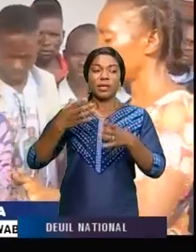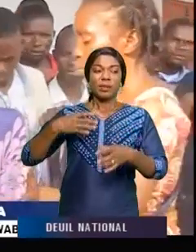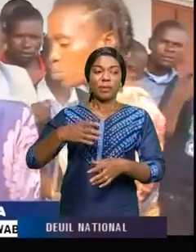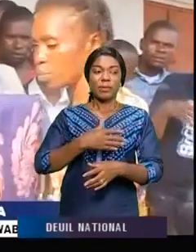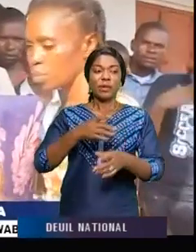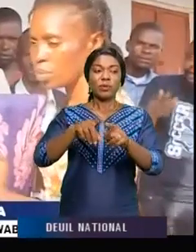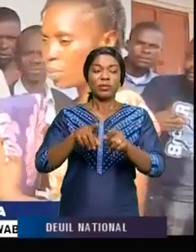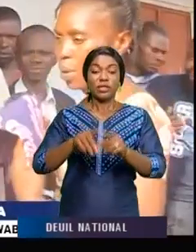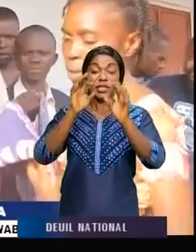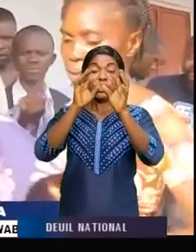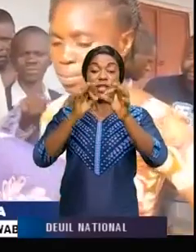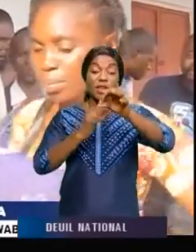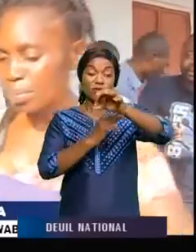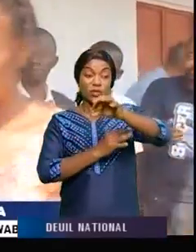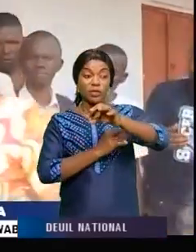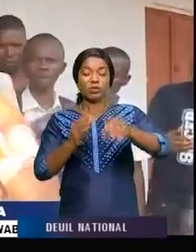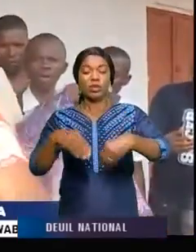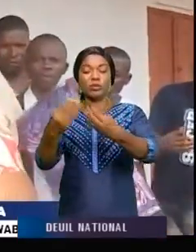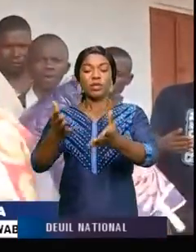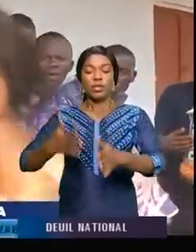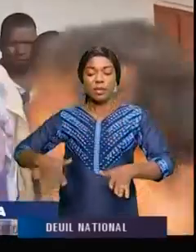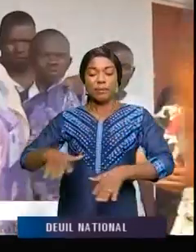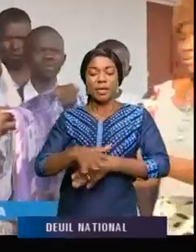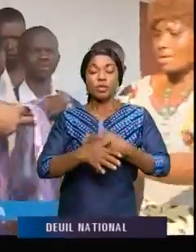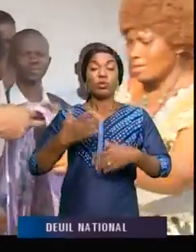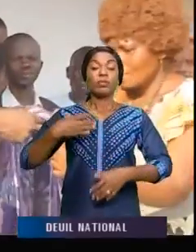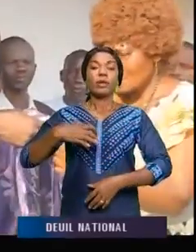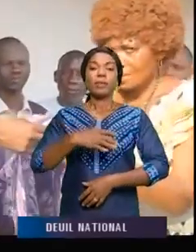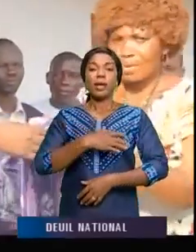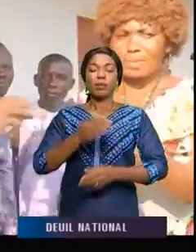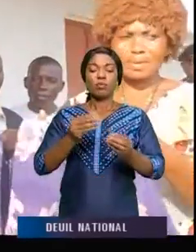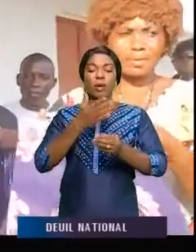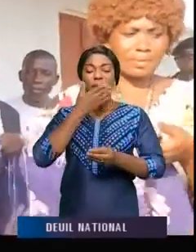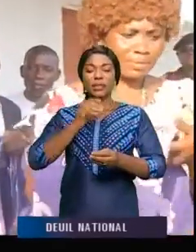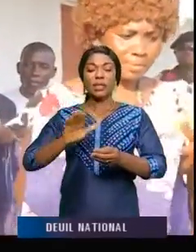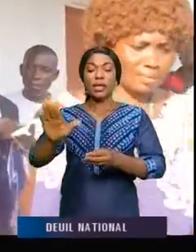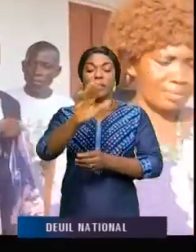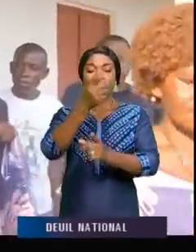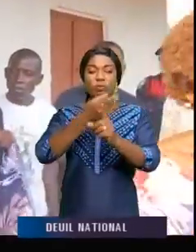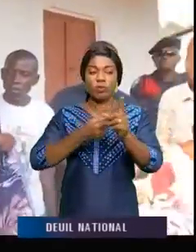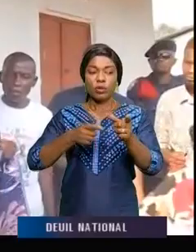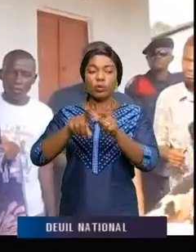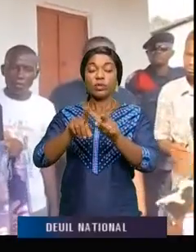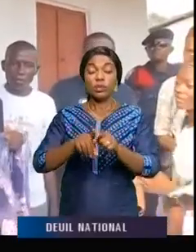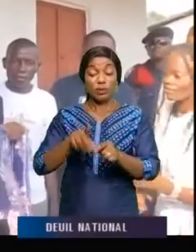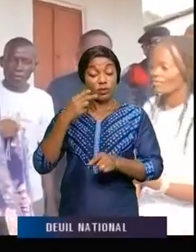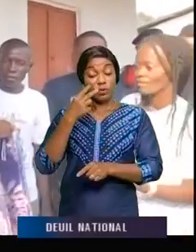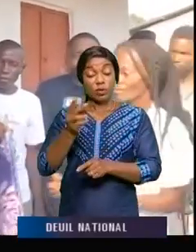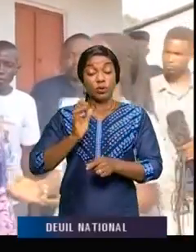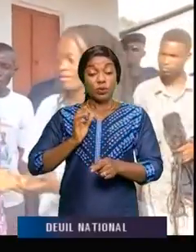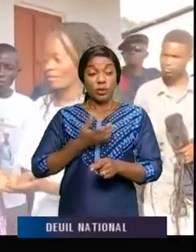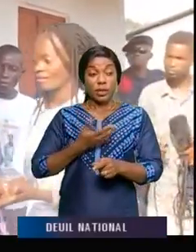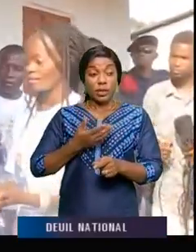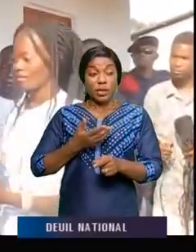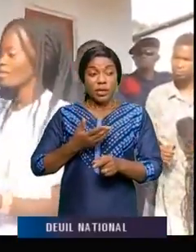la fondation a voulu aussi faire habiller les mamans, parce que c'est l'ère moi, absolument, et voir comment notre milieu Boulungouki est aride, avec